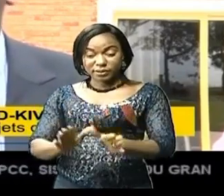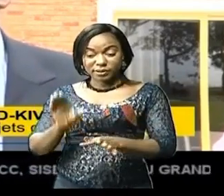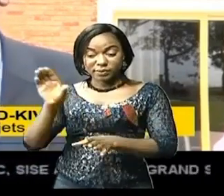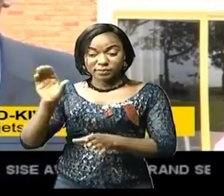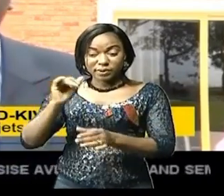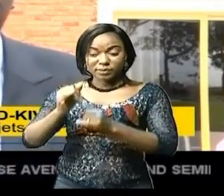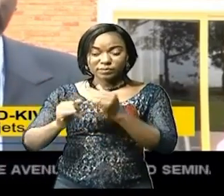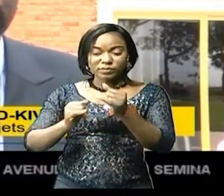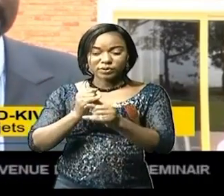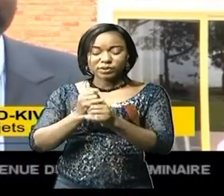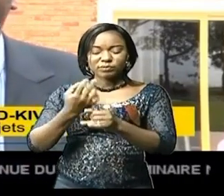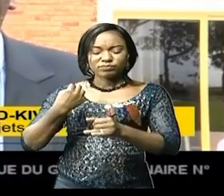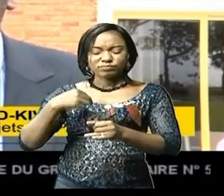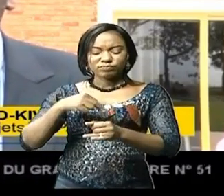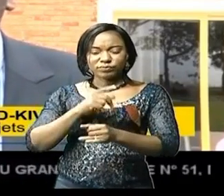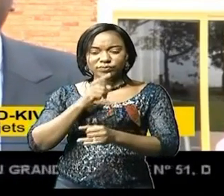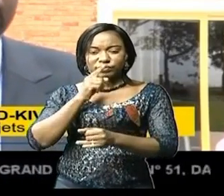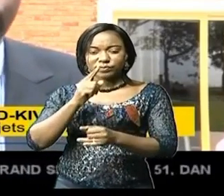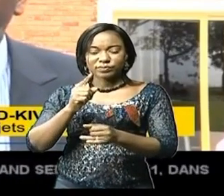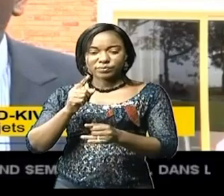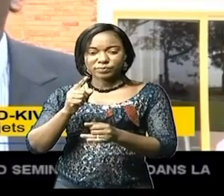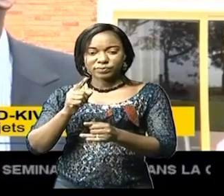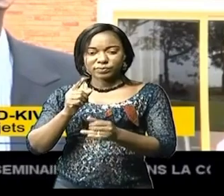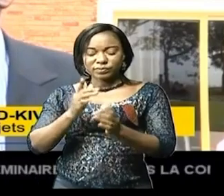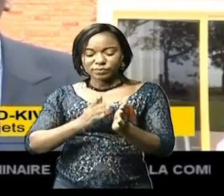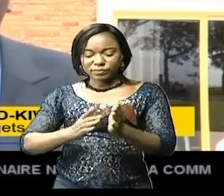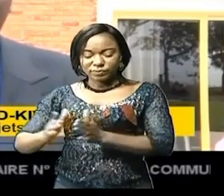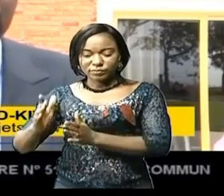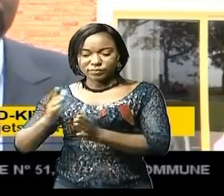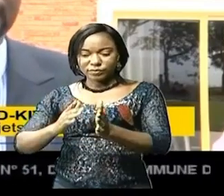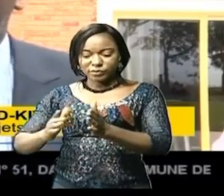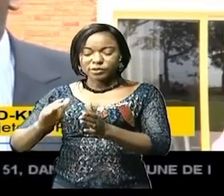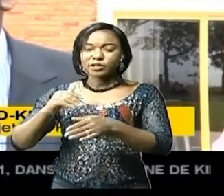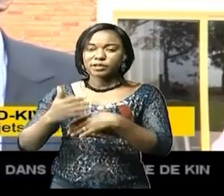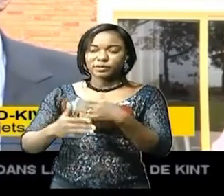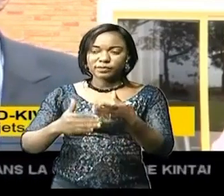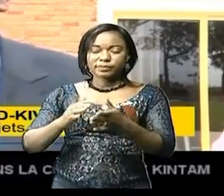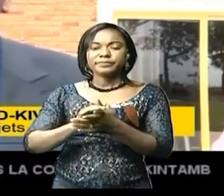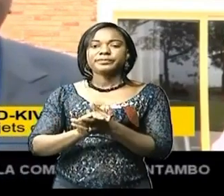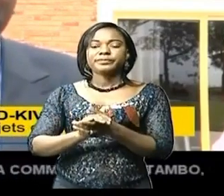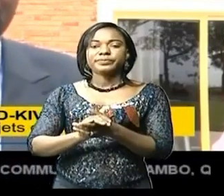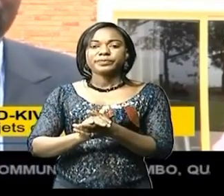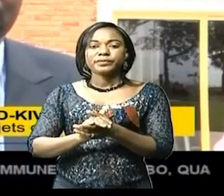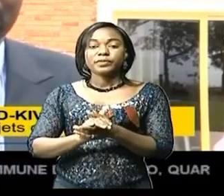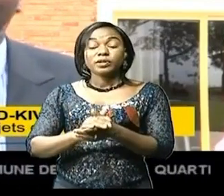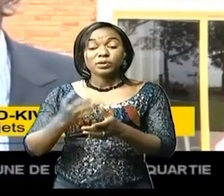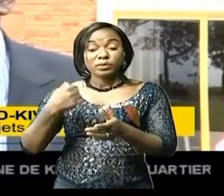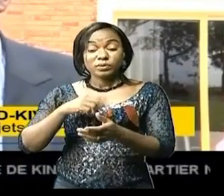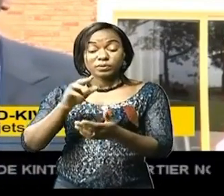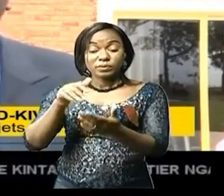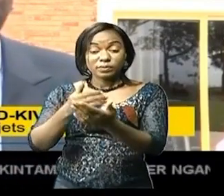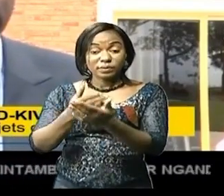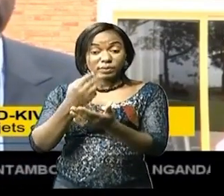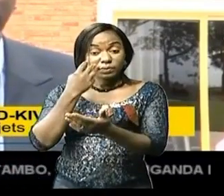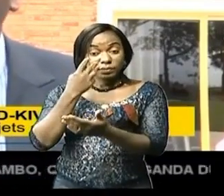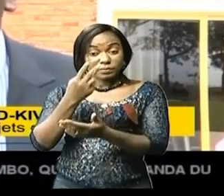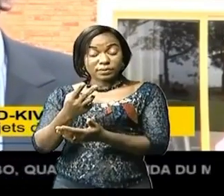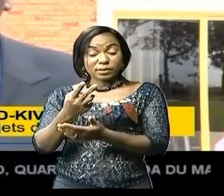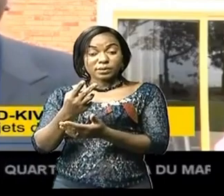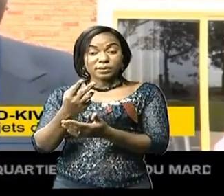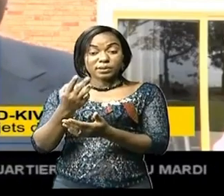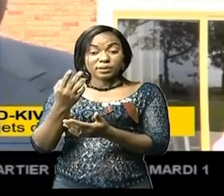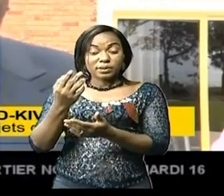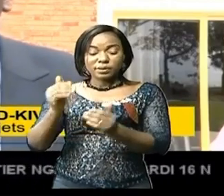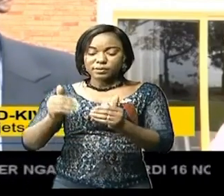'exécution. Il était important pour nous de venir voir l'état d'avancement de tous ces projets